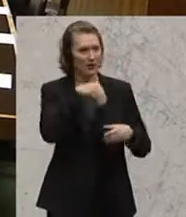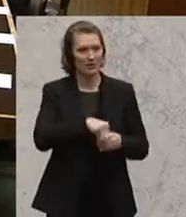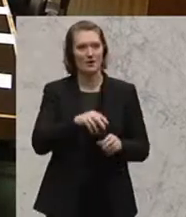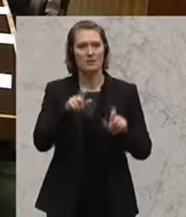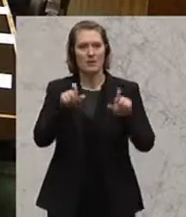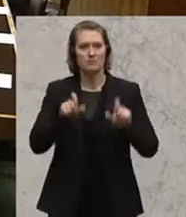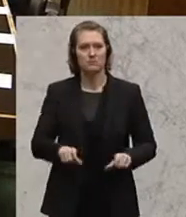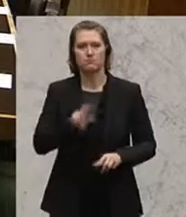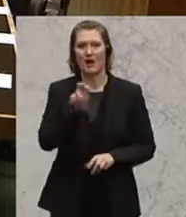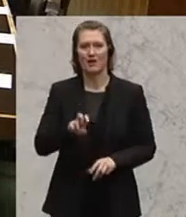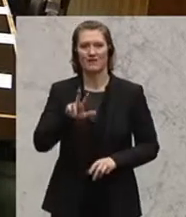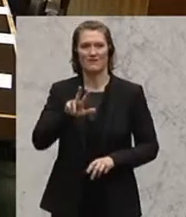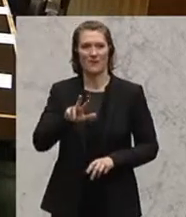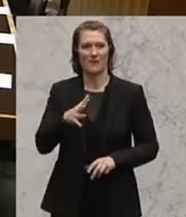Euro pro Kopf in Österreich bedeuten würde.